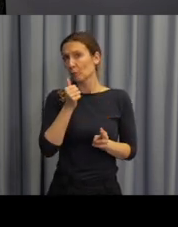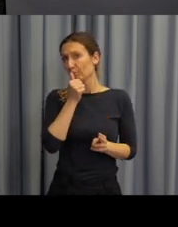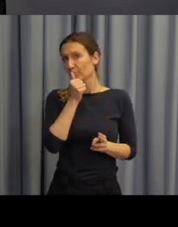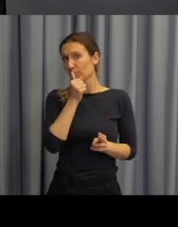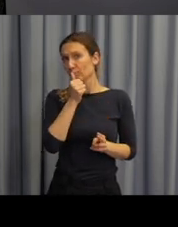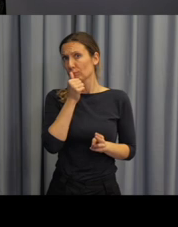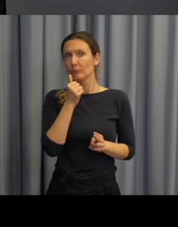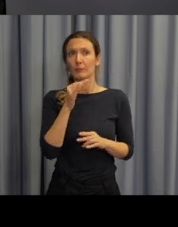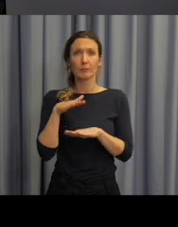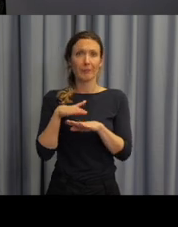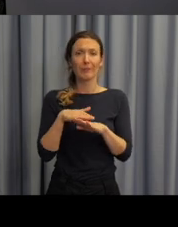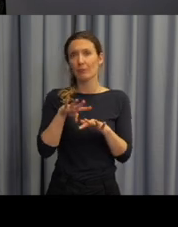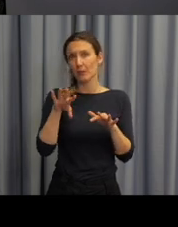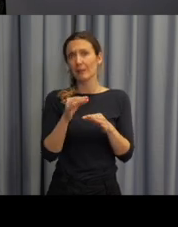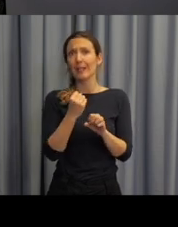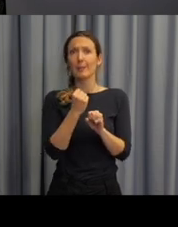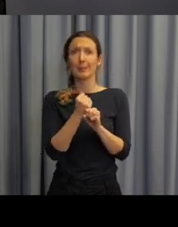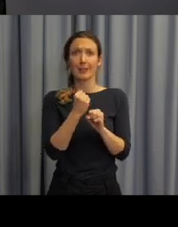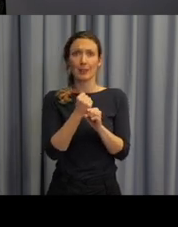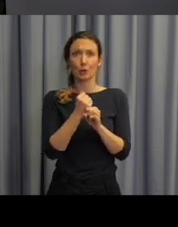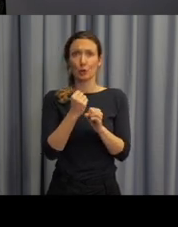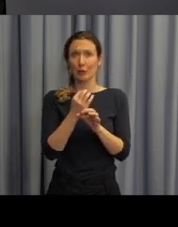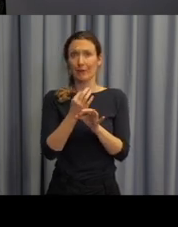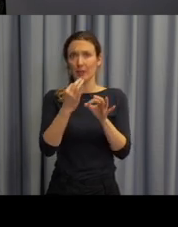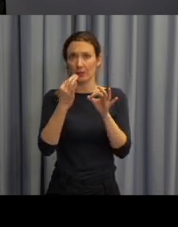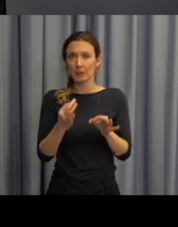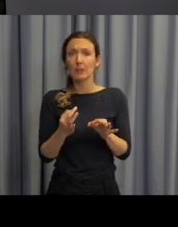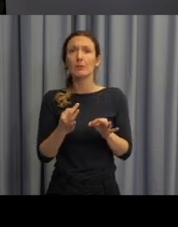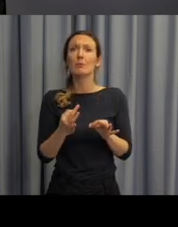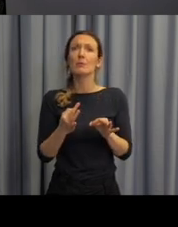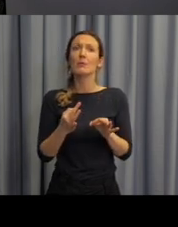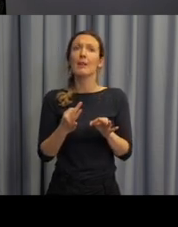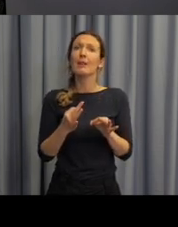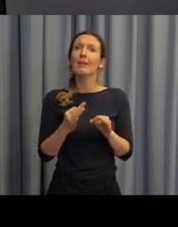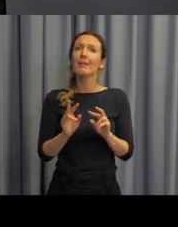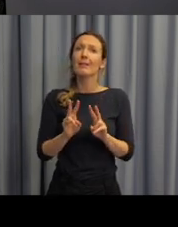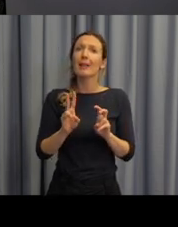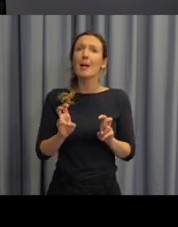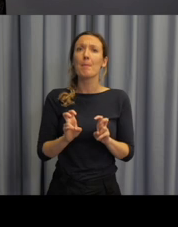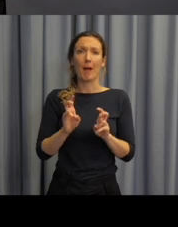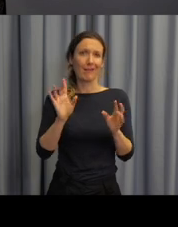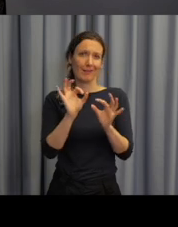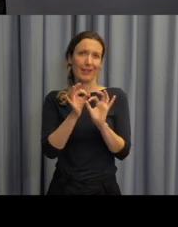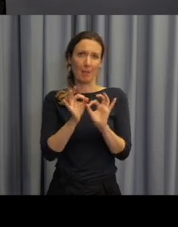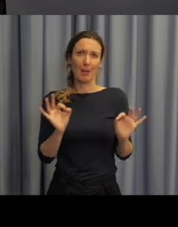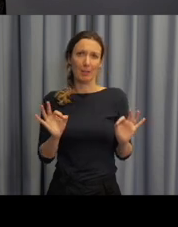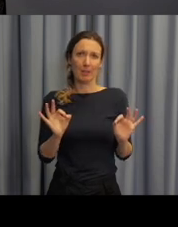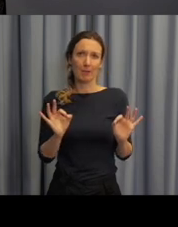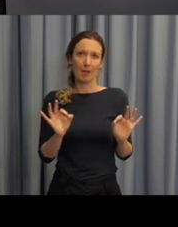souvisí s pracovními listy, které rozvíjí kompetence žáků v oblasti gramatiky,